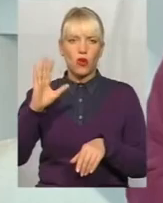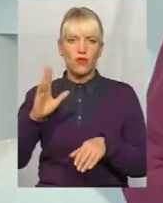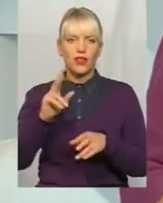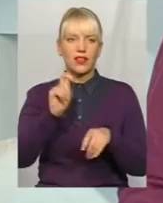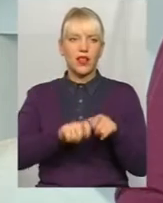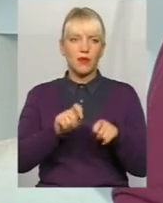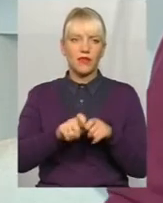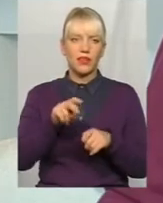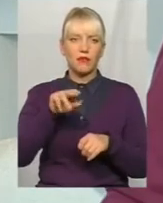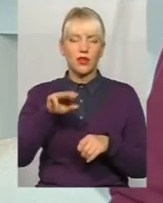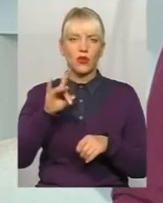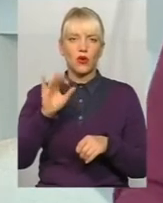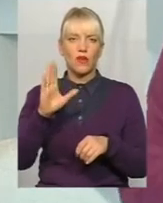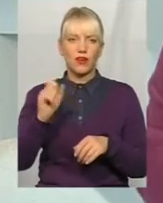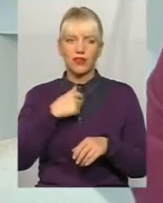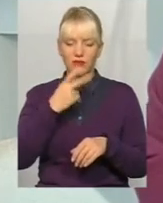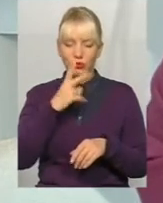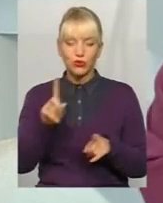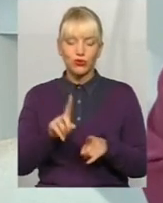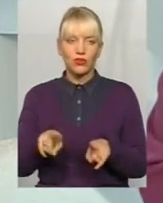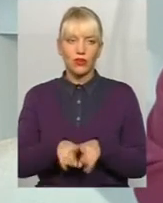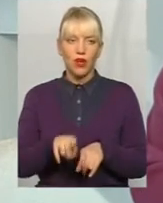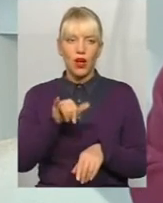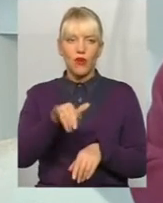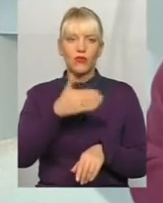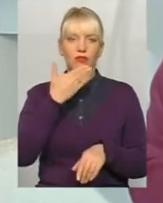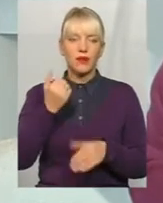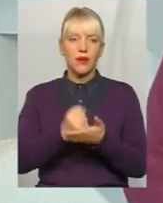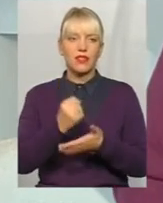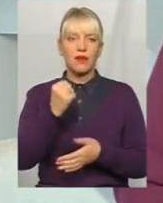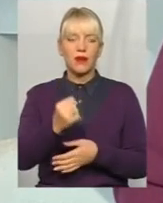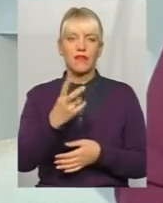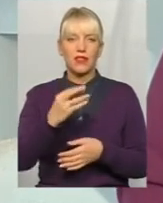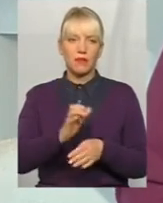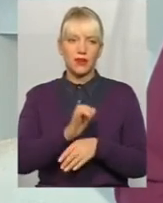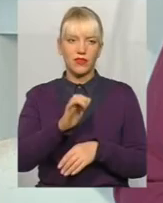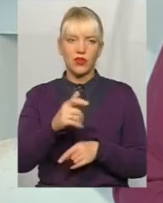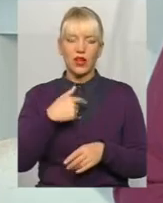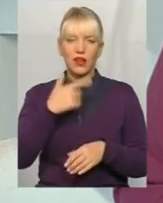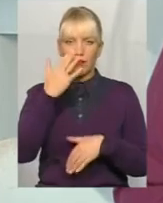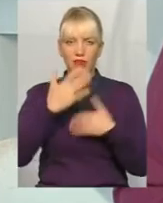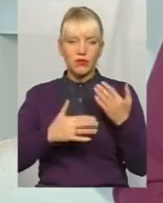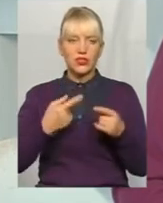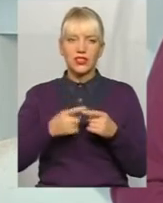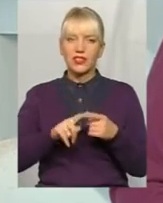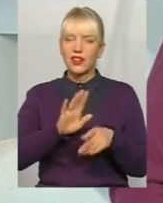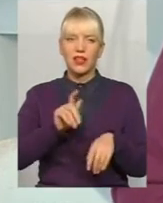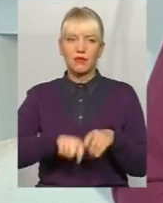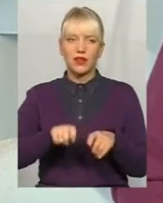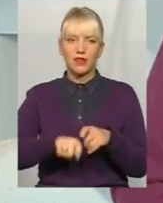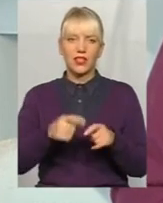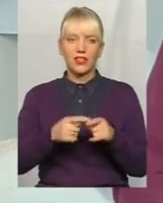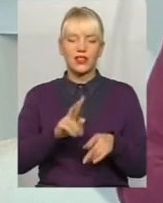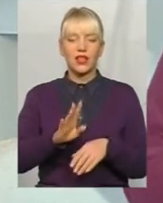Петрова. Я дивлюсь, думаю, ну що ж таке. Коли дивлюсь, а в ньому немає написано направлення на перевірку. Кажемо, вибачте, це у вас не перевірка, це лише